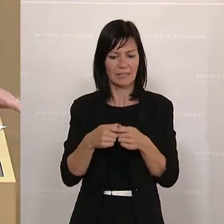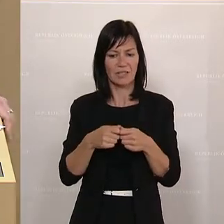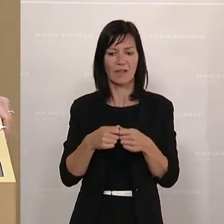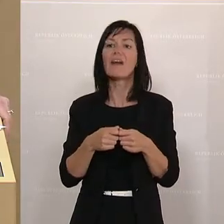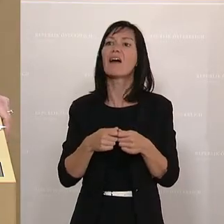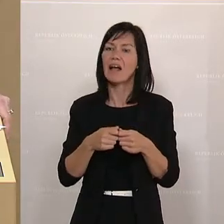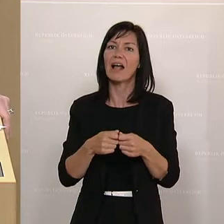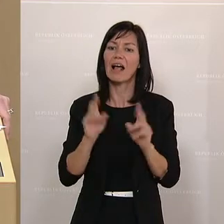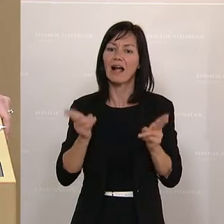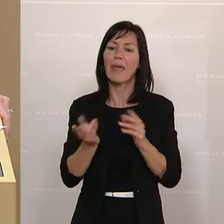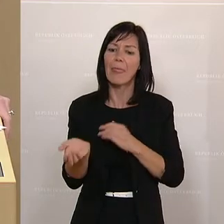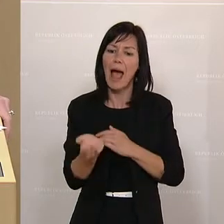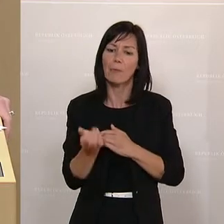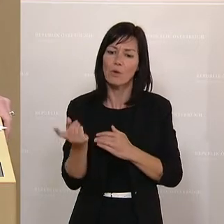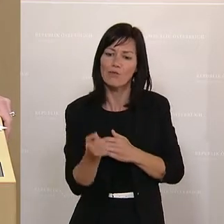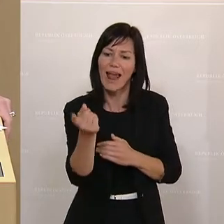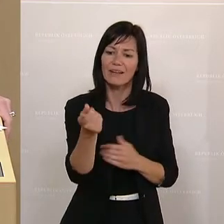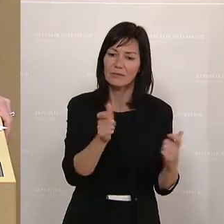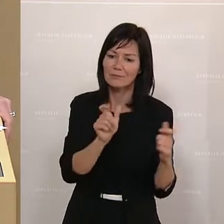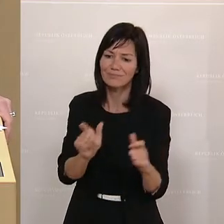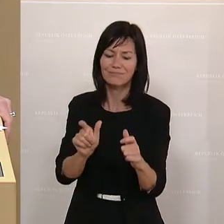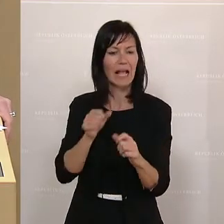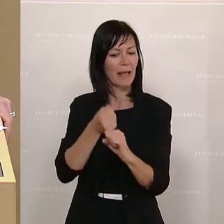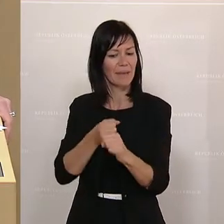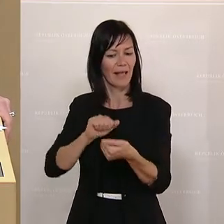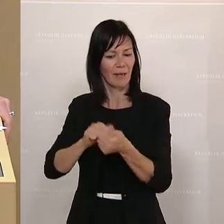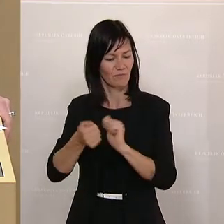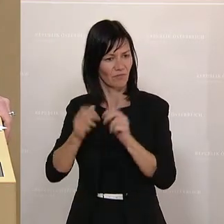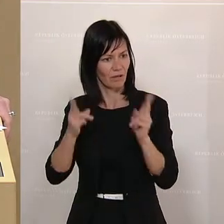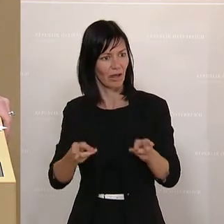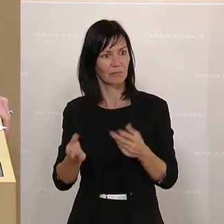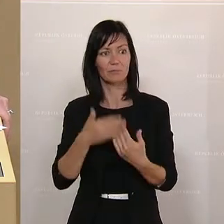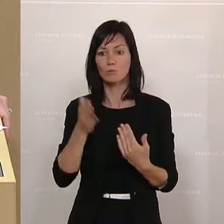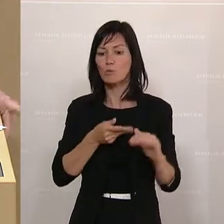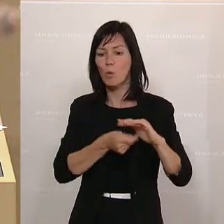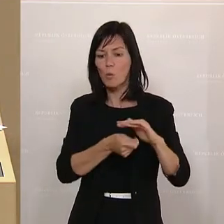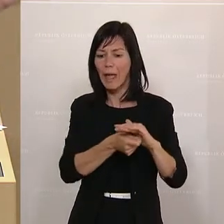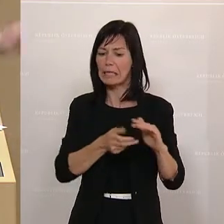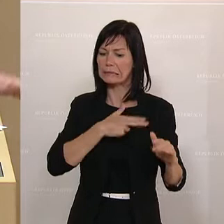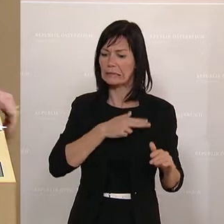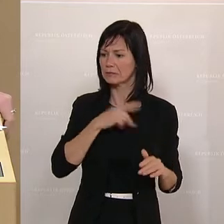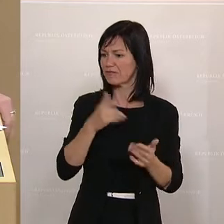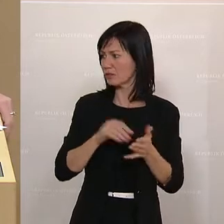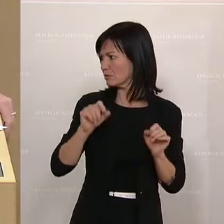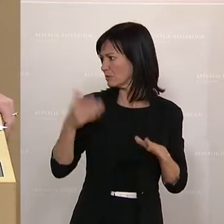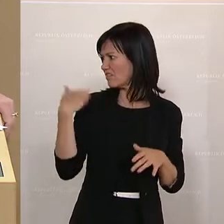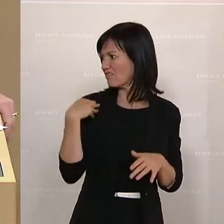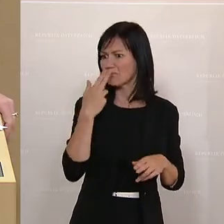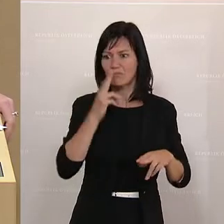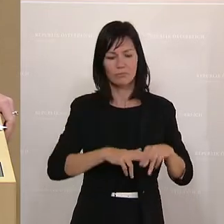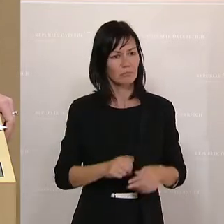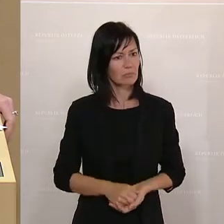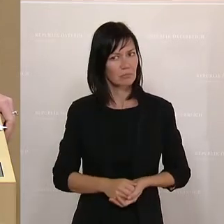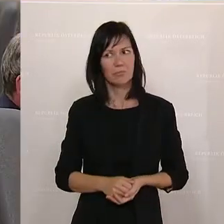Armutsbekämpfung, wie beispielsweise eine Unterhaltsgarantie, die bereits 2017 versprochen worden wäre. Wie auch damals Minister Mückstein,